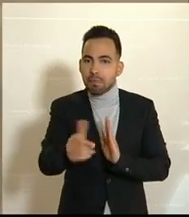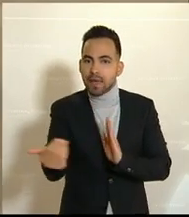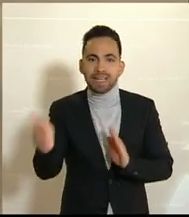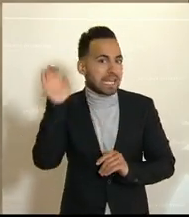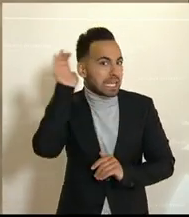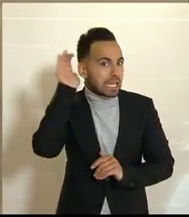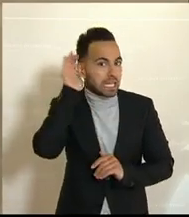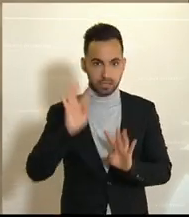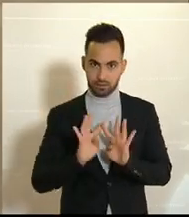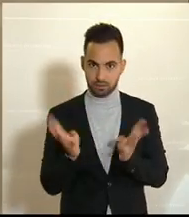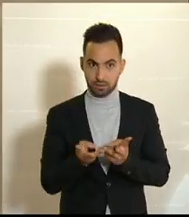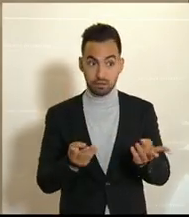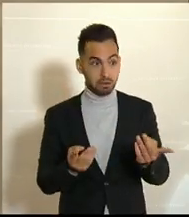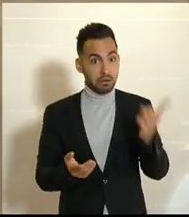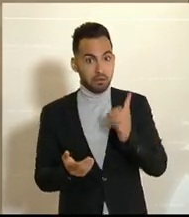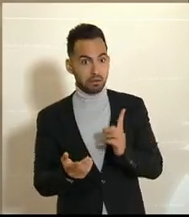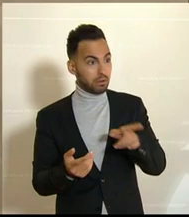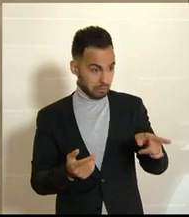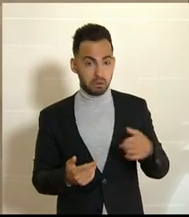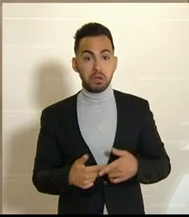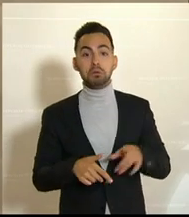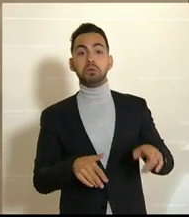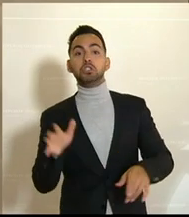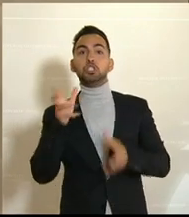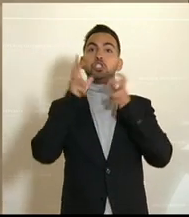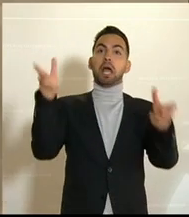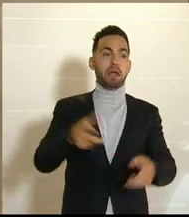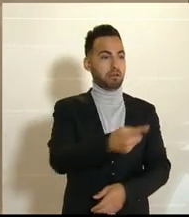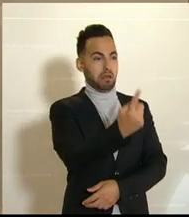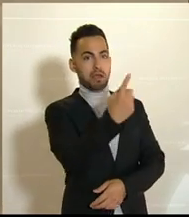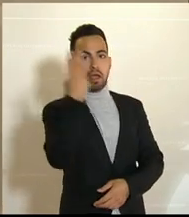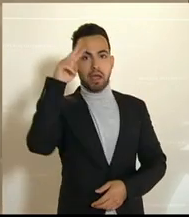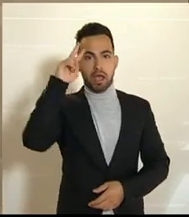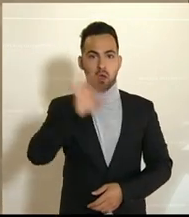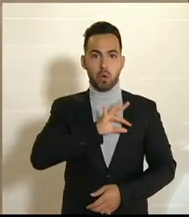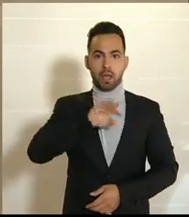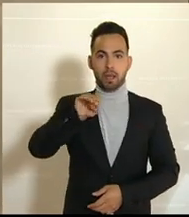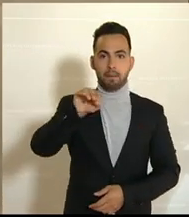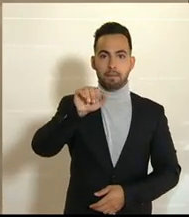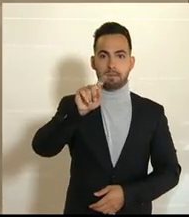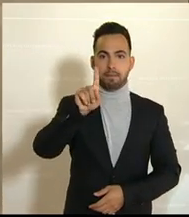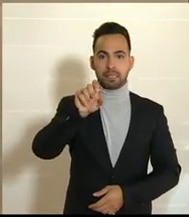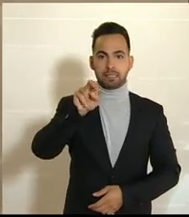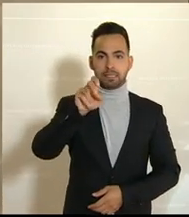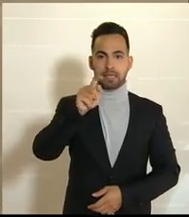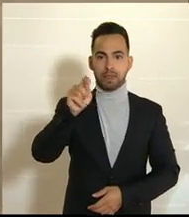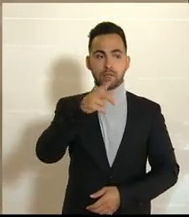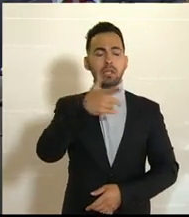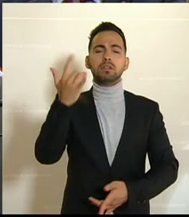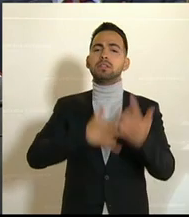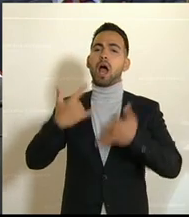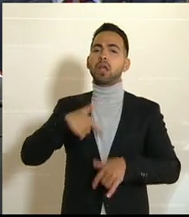Hearing. Ja, das, was Sie gut können, ist schreien. Herr Kollege Marzenetter, das steht ja auf den Leib geschrieben seit vielen Jahren.